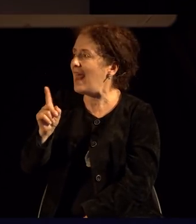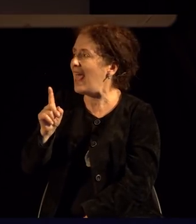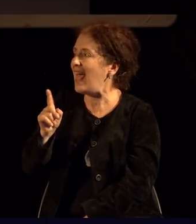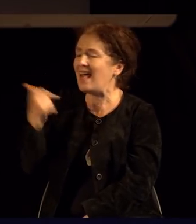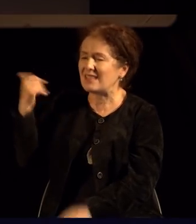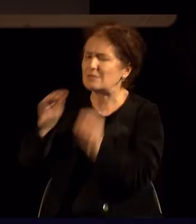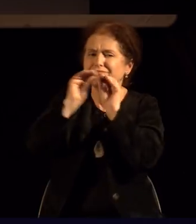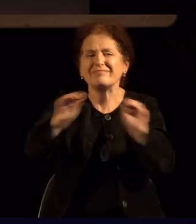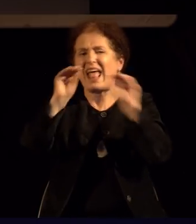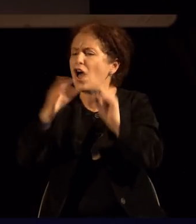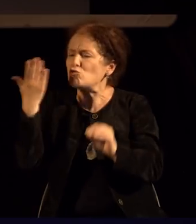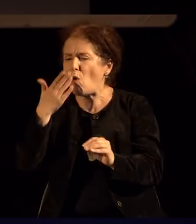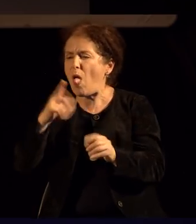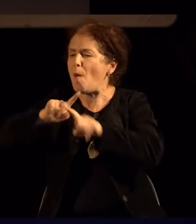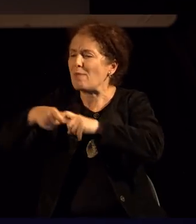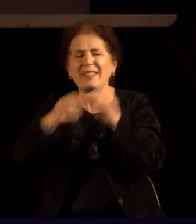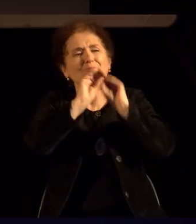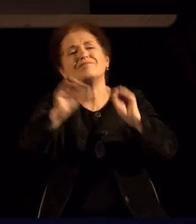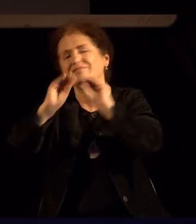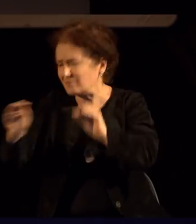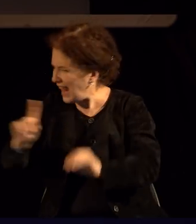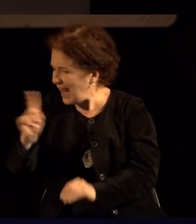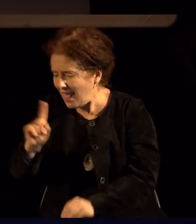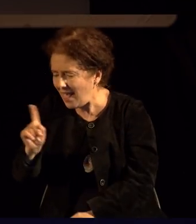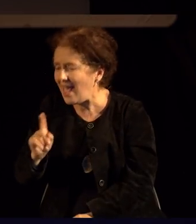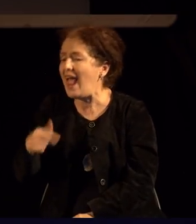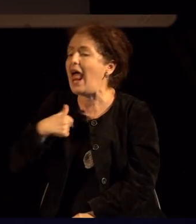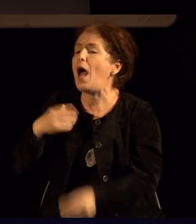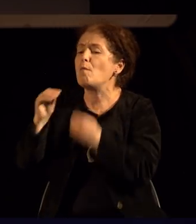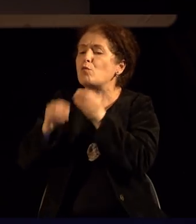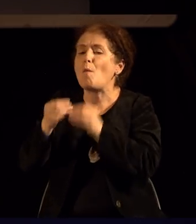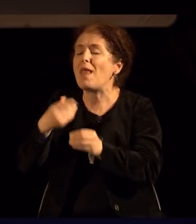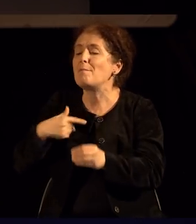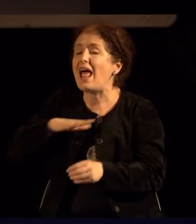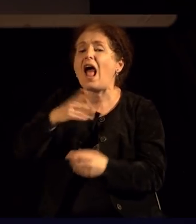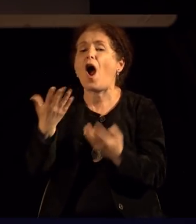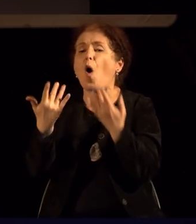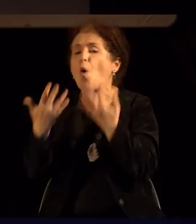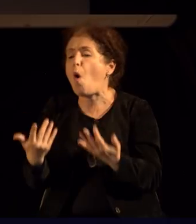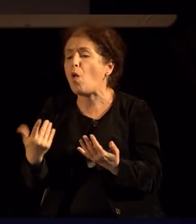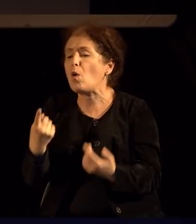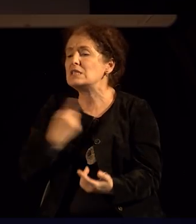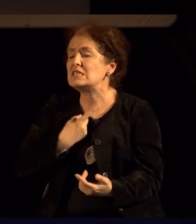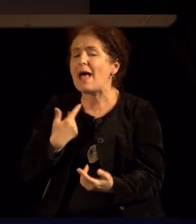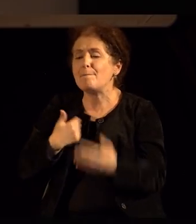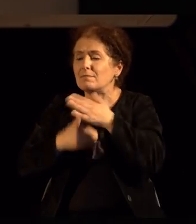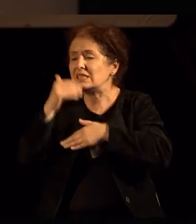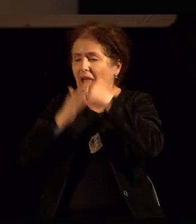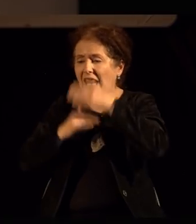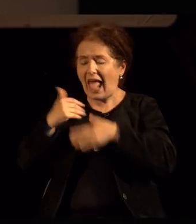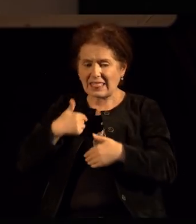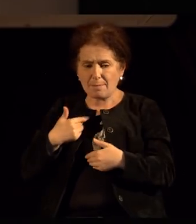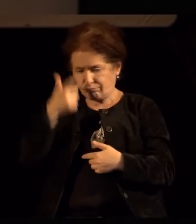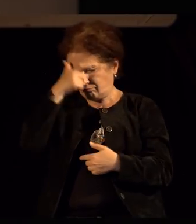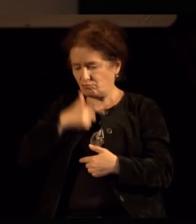предава за задоволство. Проблемот е ние колку сами себе се изградуваме, за